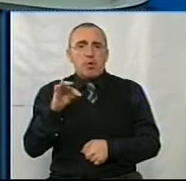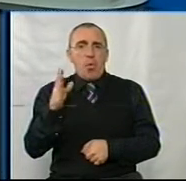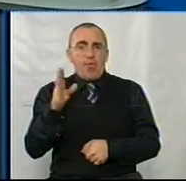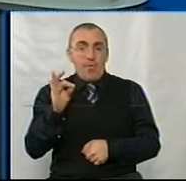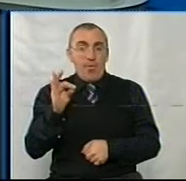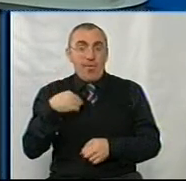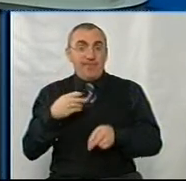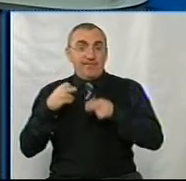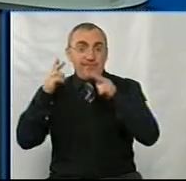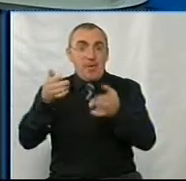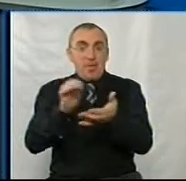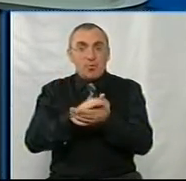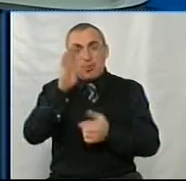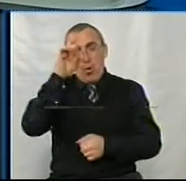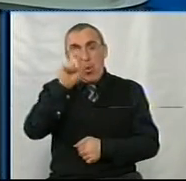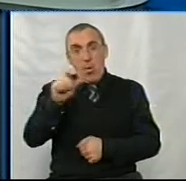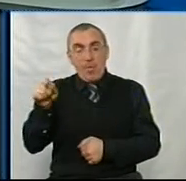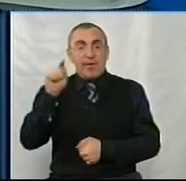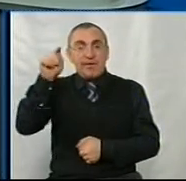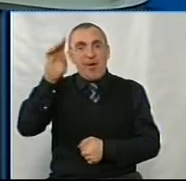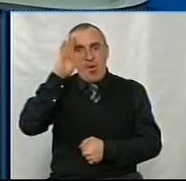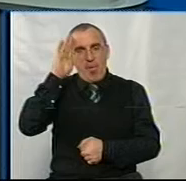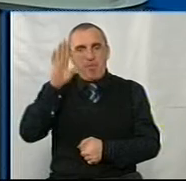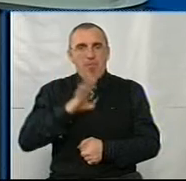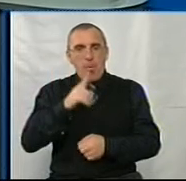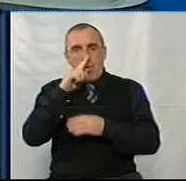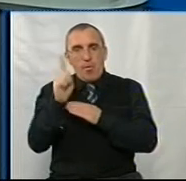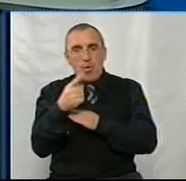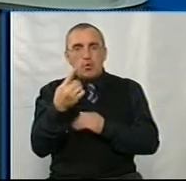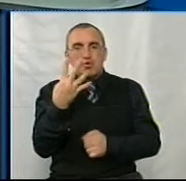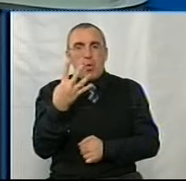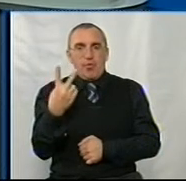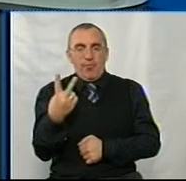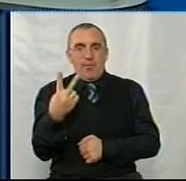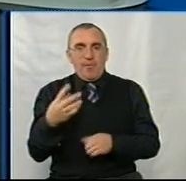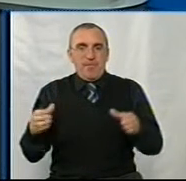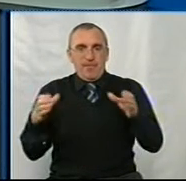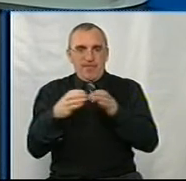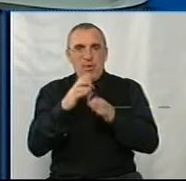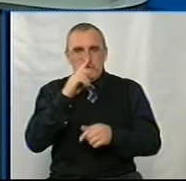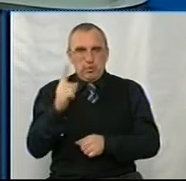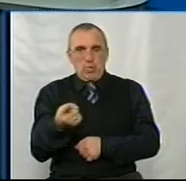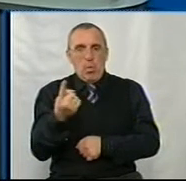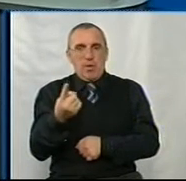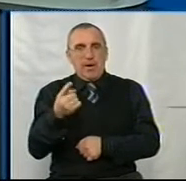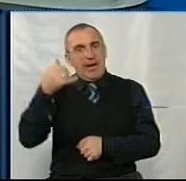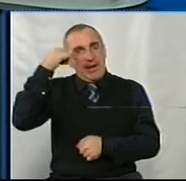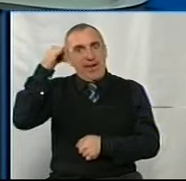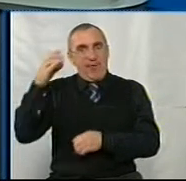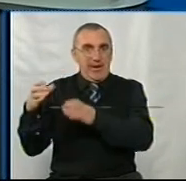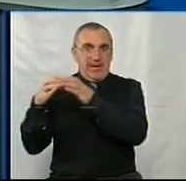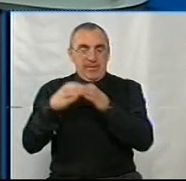поїхали, познайомились з хлопцями, і там хлопці були розвідка 42 батальйон, розвідка була з Кривий Ріга.